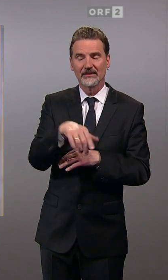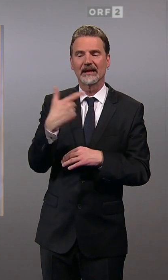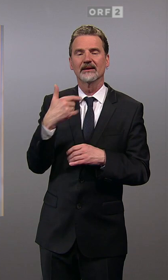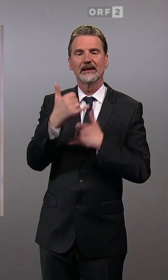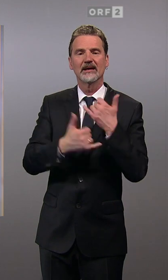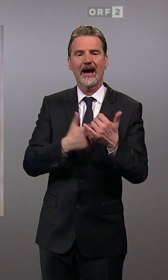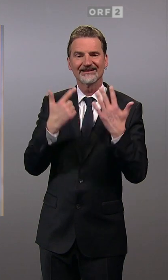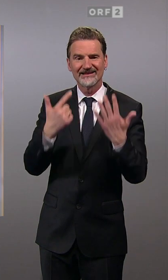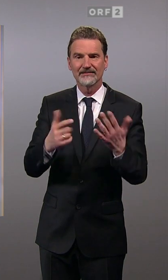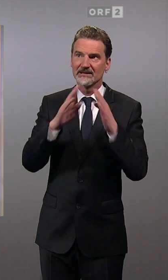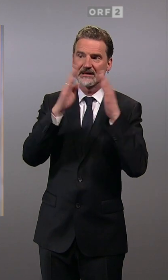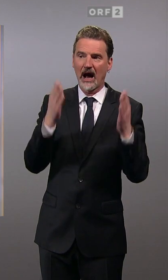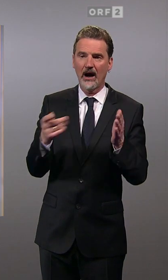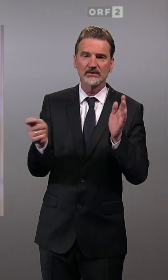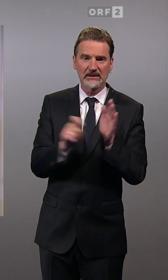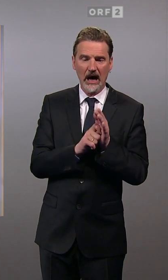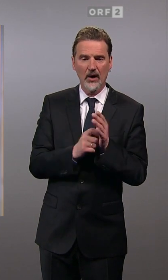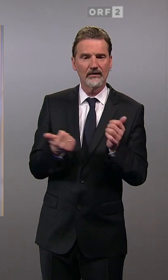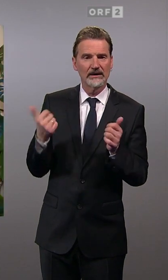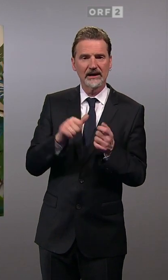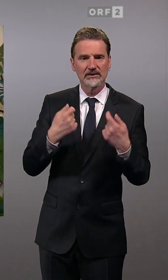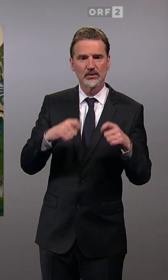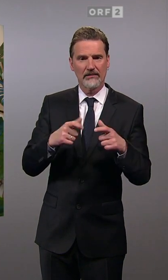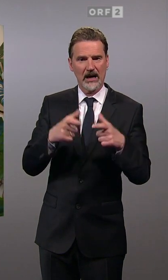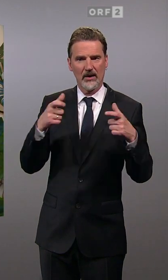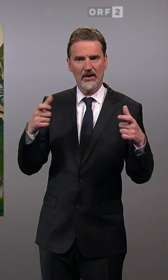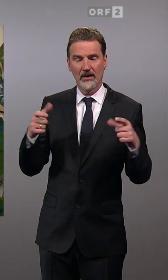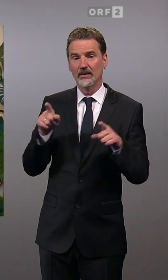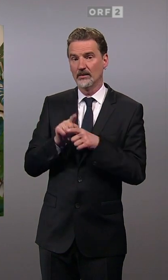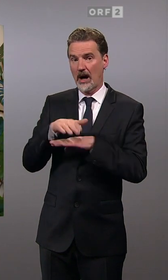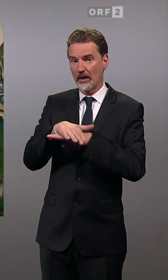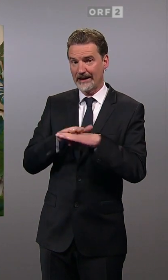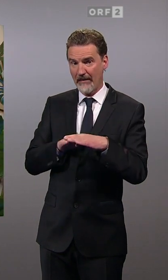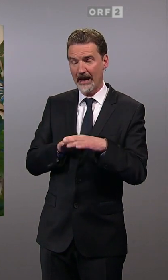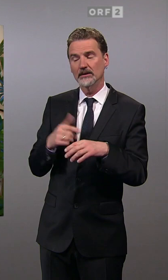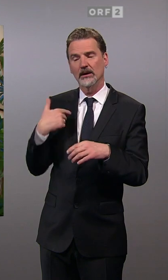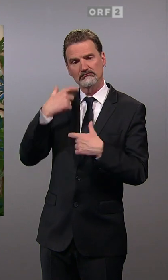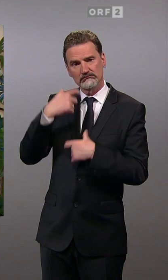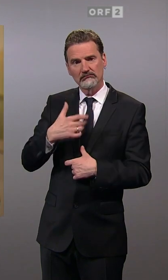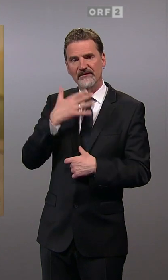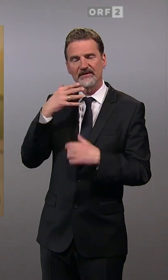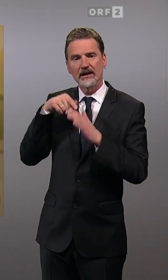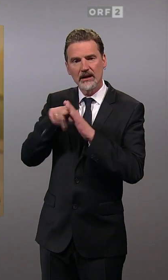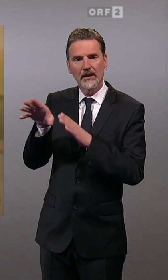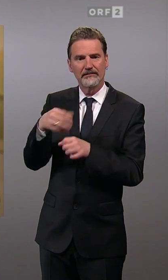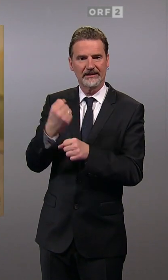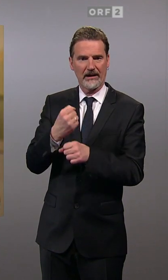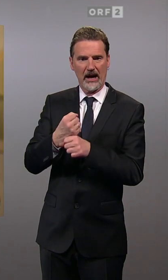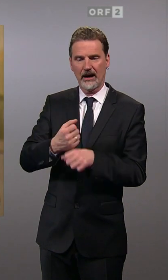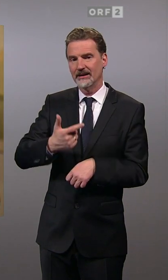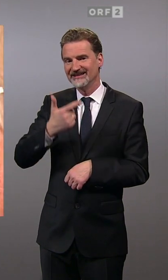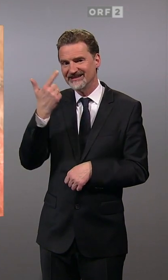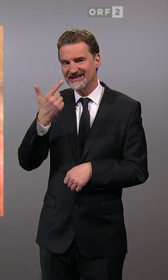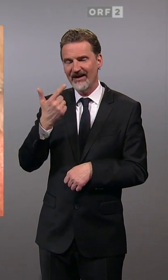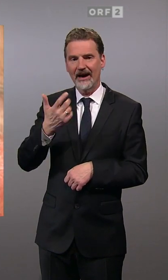kaufen, habe es groß erweitert und umgebaut. Auch in der Gemeinde habe er sich eingebracht. Unter anderem zwei landwirtschaftliche